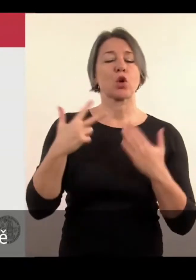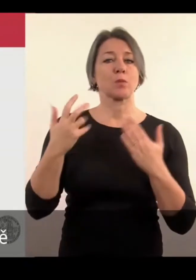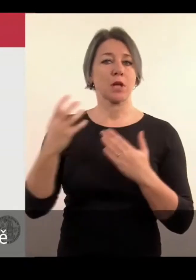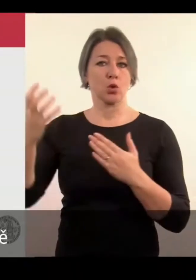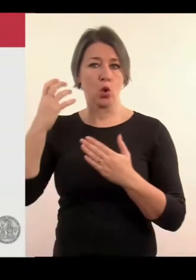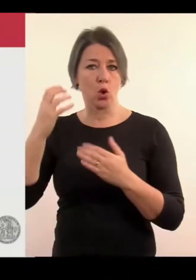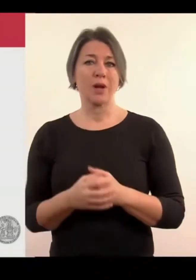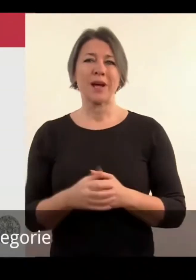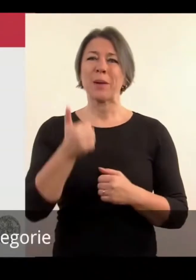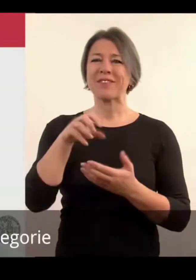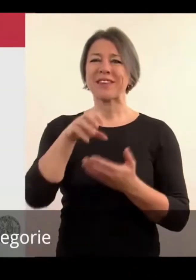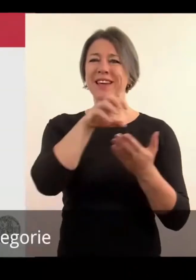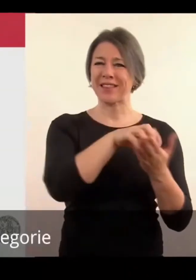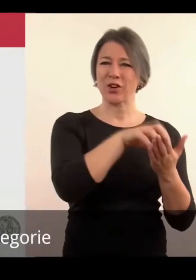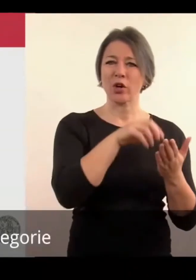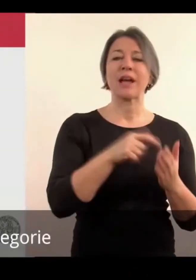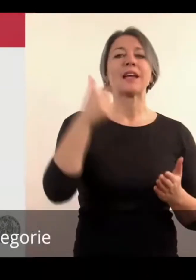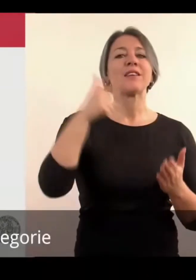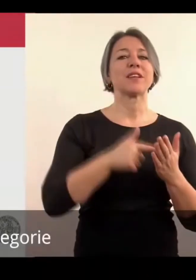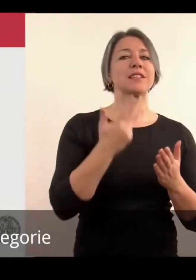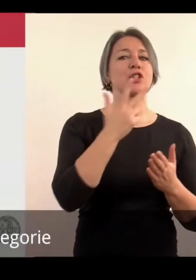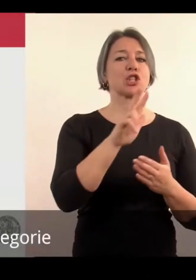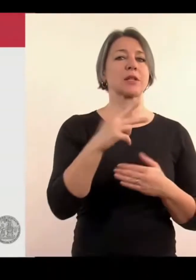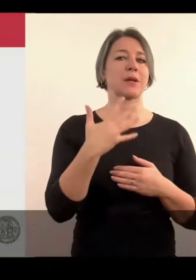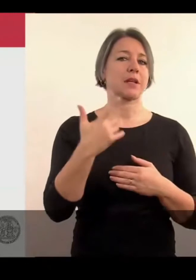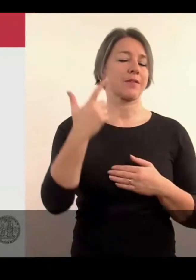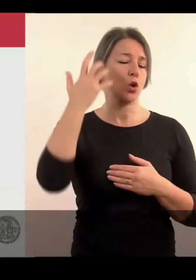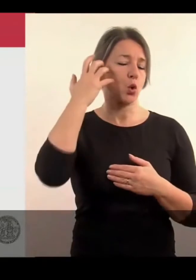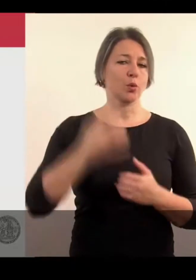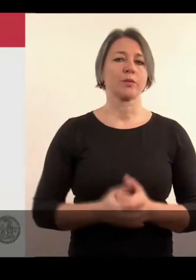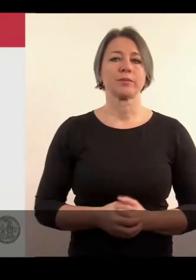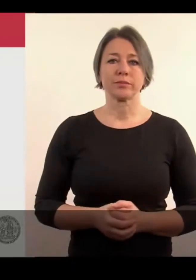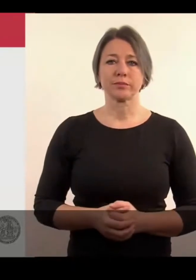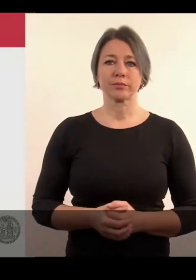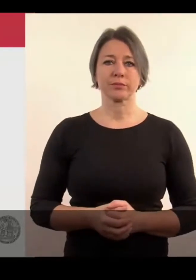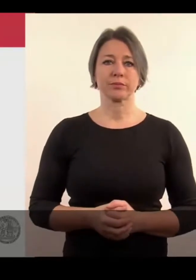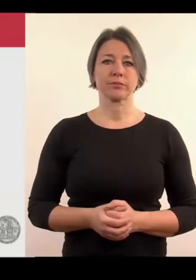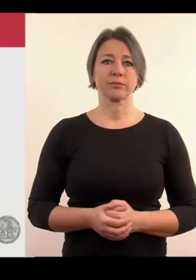zvýšené ubytovací první kategorie je 2352 Kč.